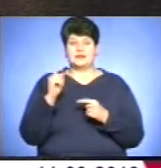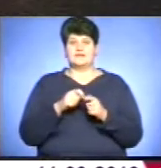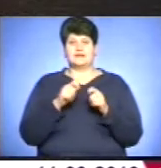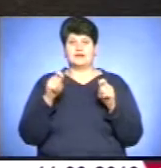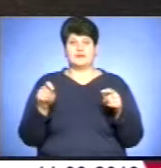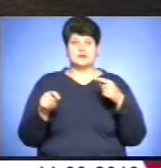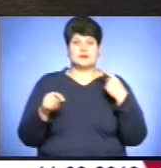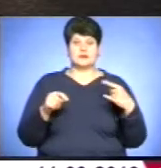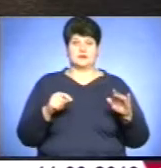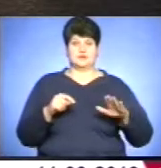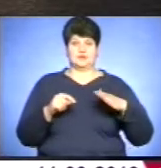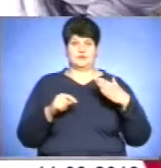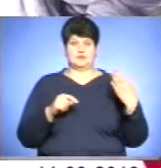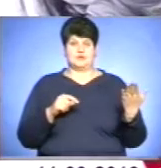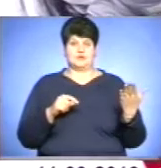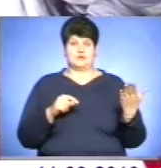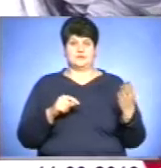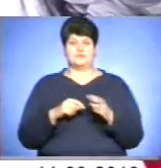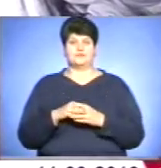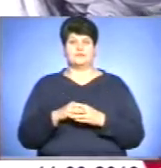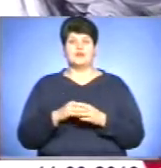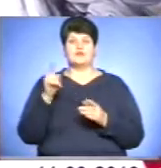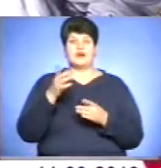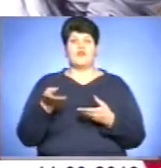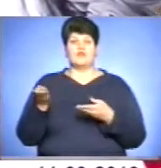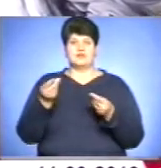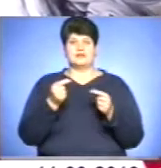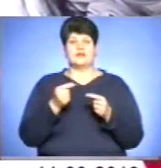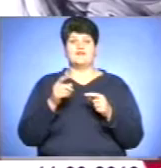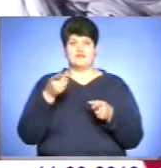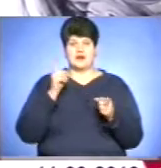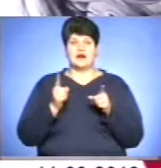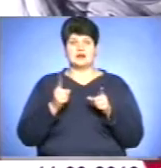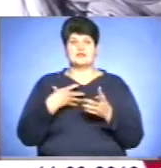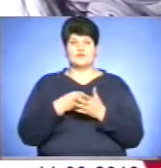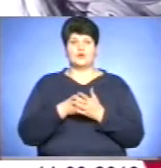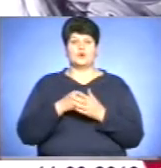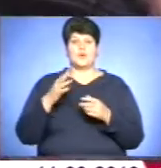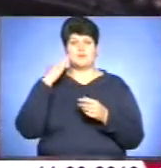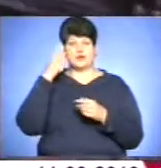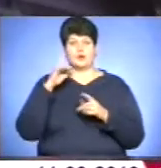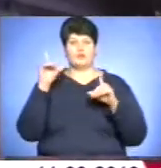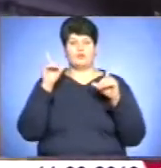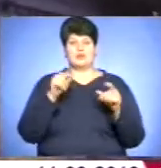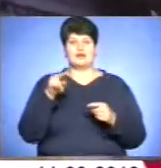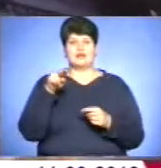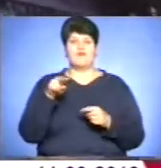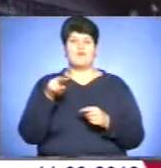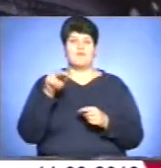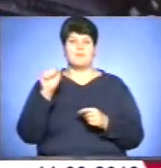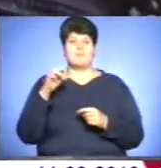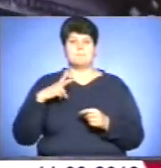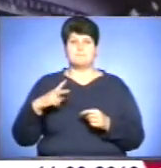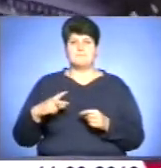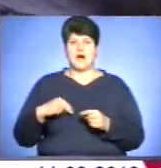зовсім з іншого ракурсу. Вона втілила у реальність свою мрію. Поїхала до Парижу на Монмарт, де художники усього світу